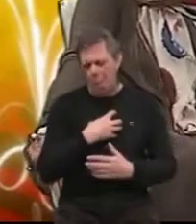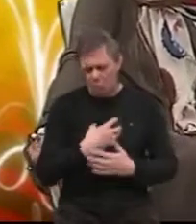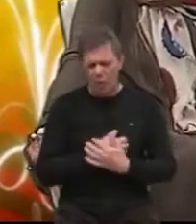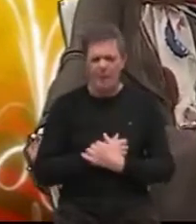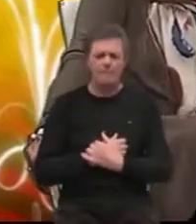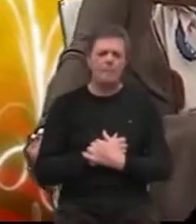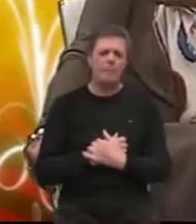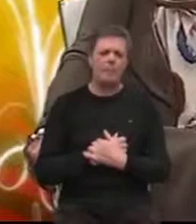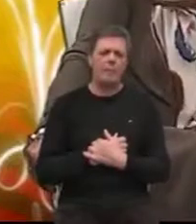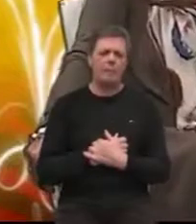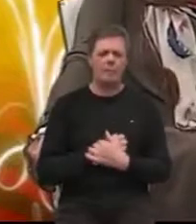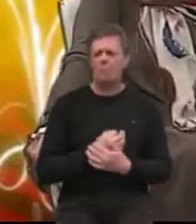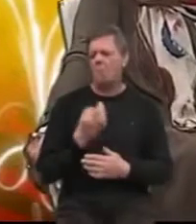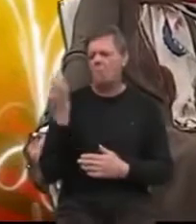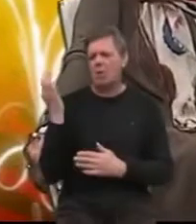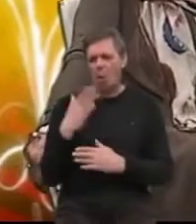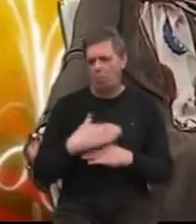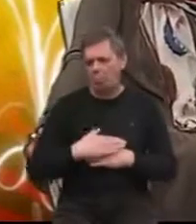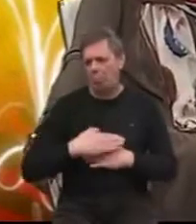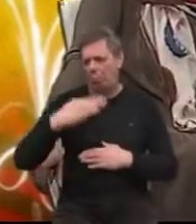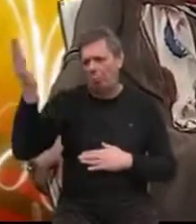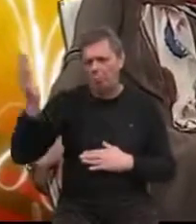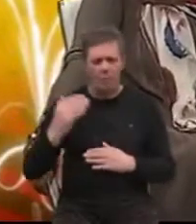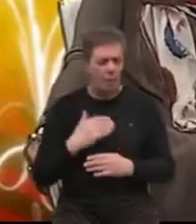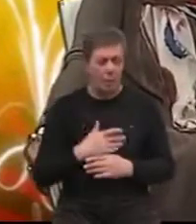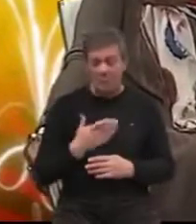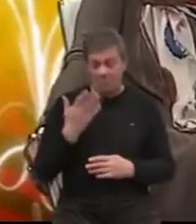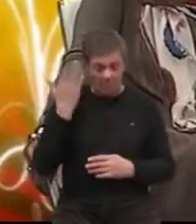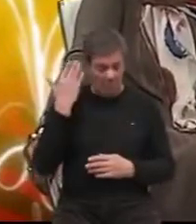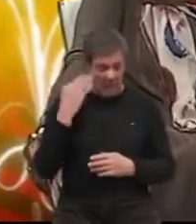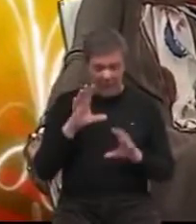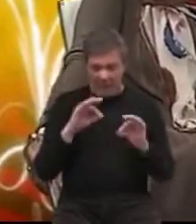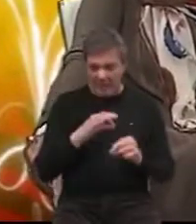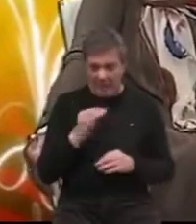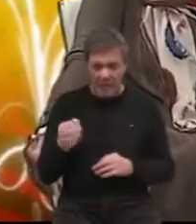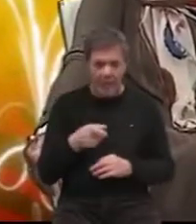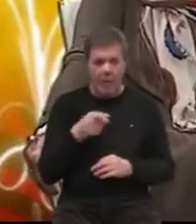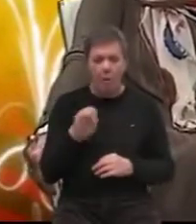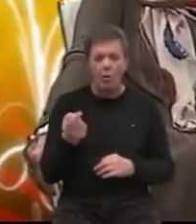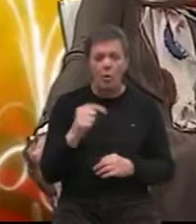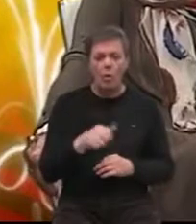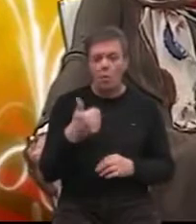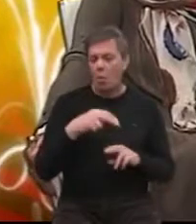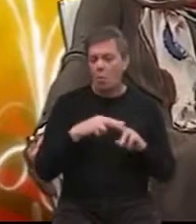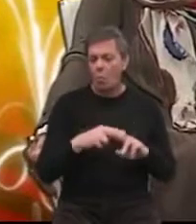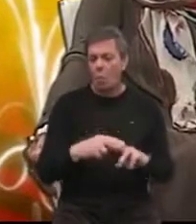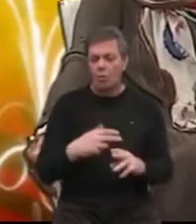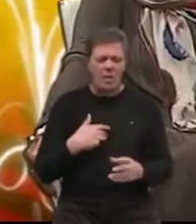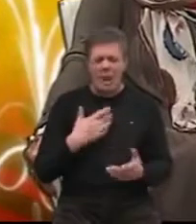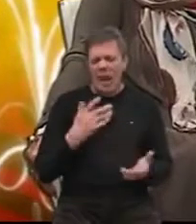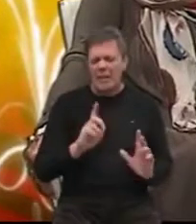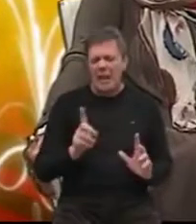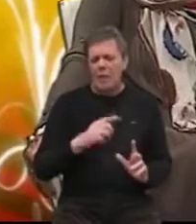progresivno. To jako brzo je išlo. I sada pret kojih deset dana je on došao u jednu bolnicu. Ja sad neću